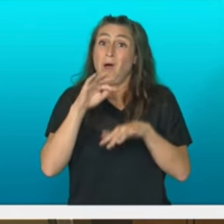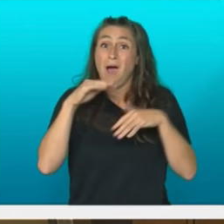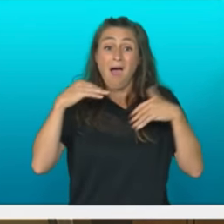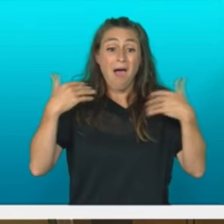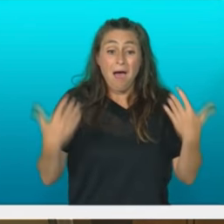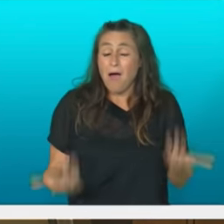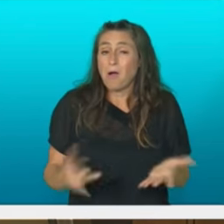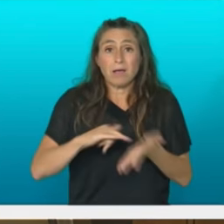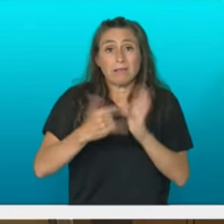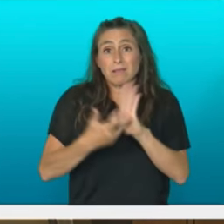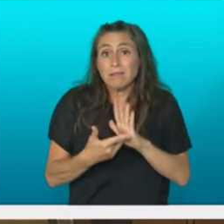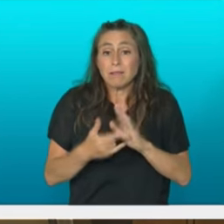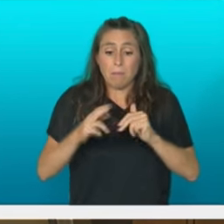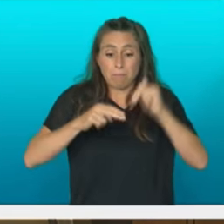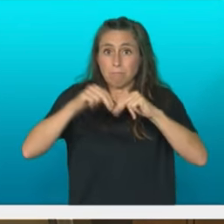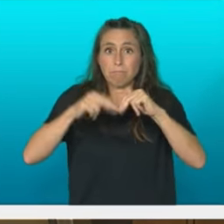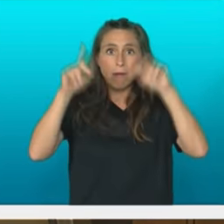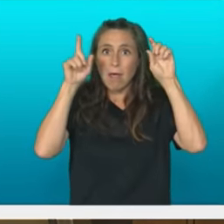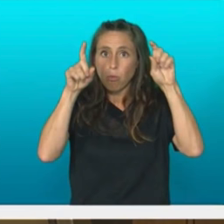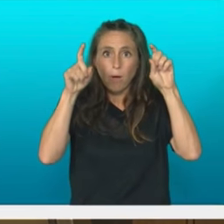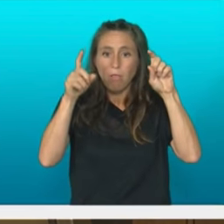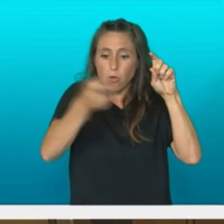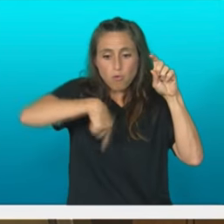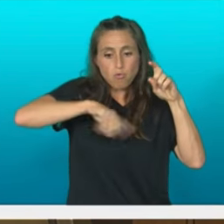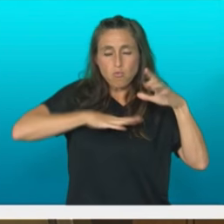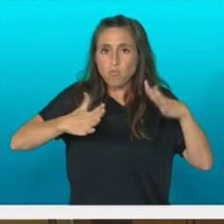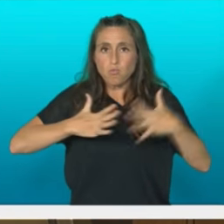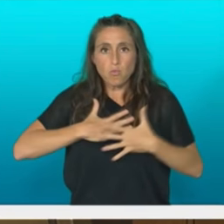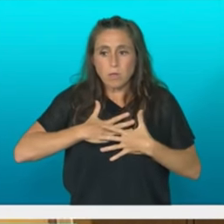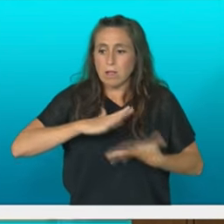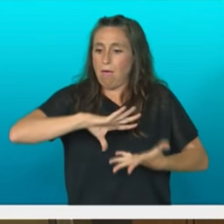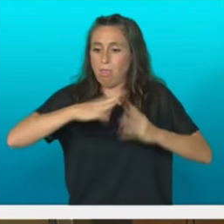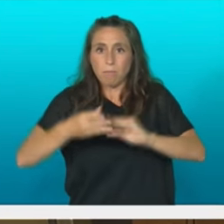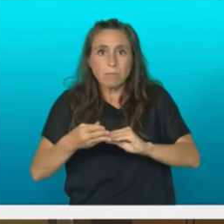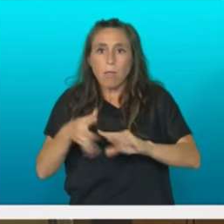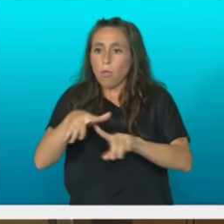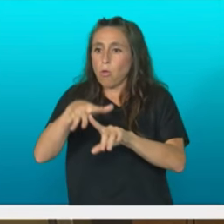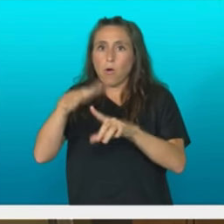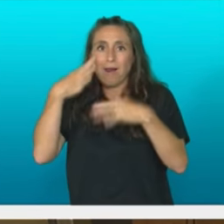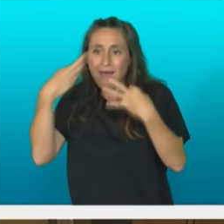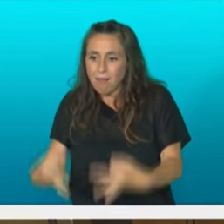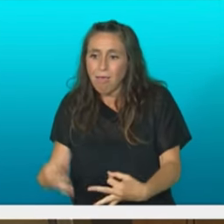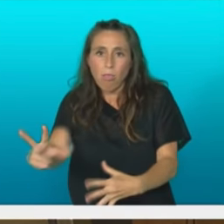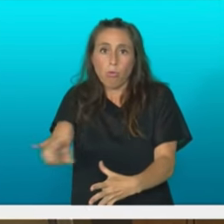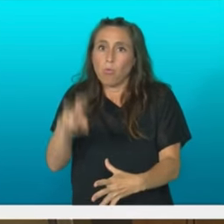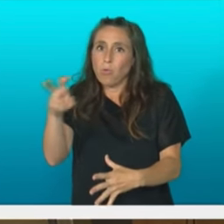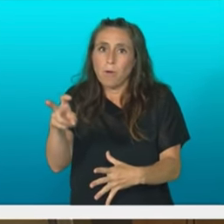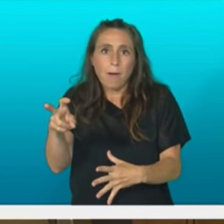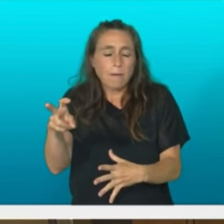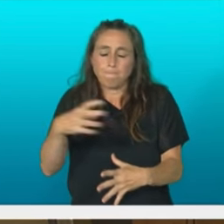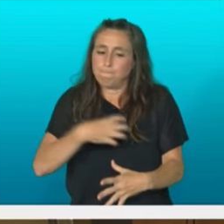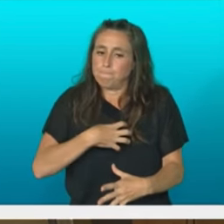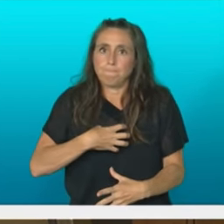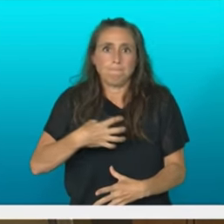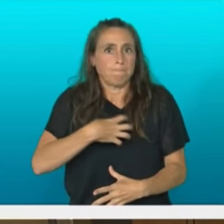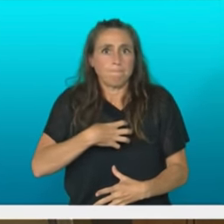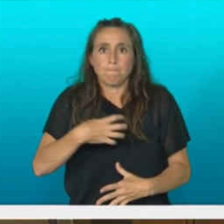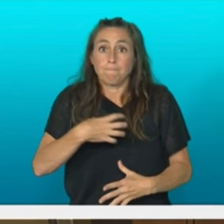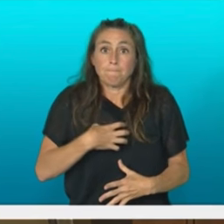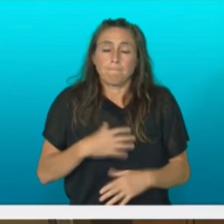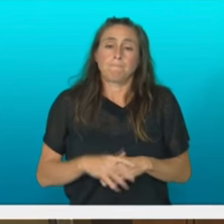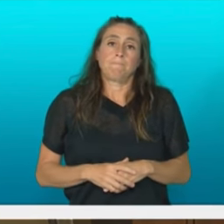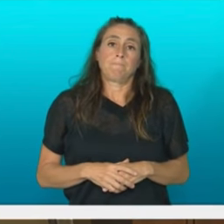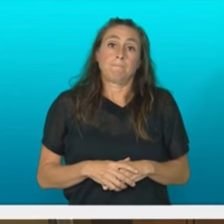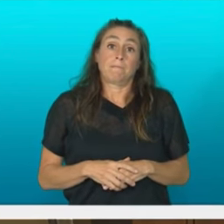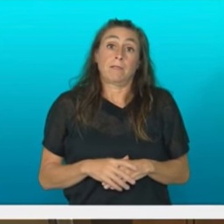aurrera urratx tinkoak eman eta garrai berrietara egokitzeko aspalditik nabari aden arren kobide meretziak